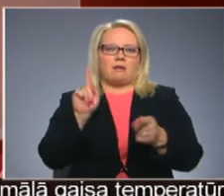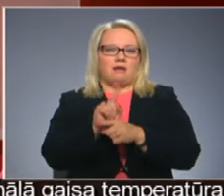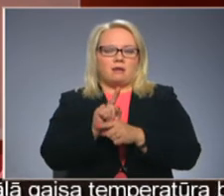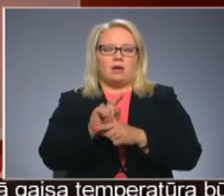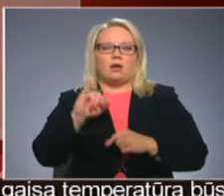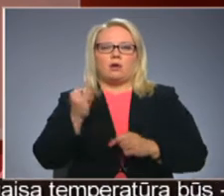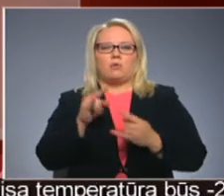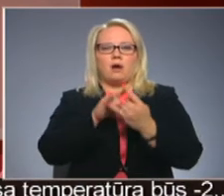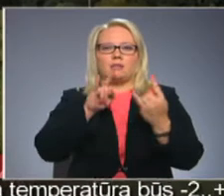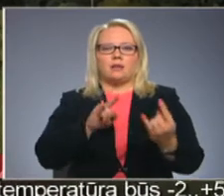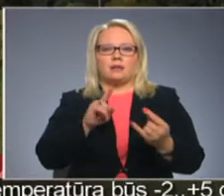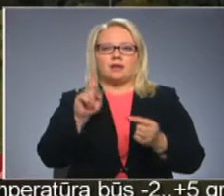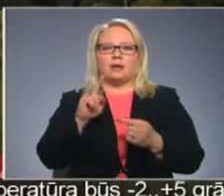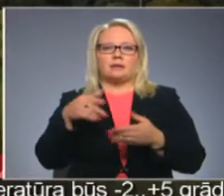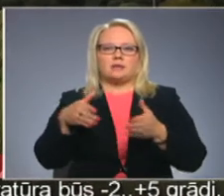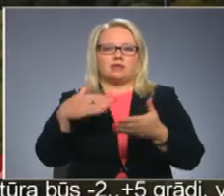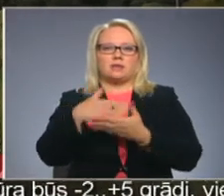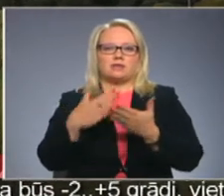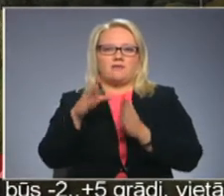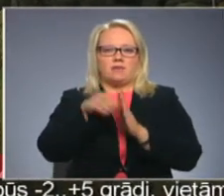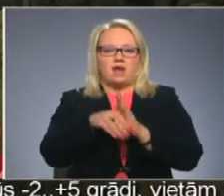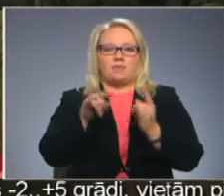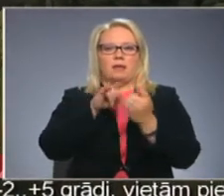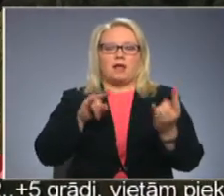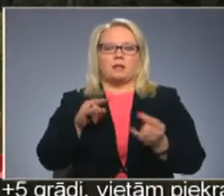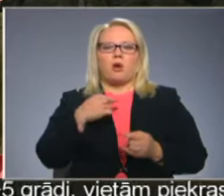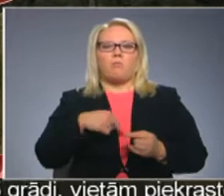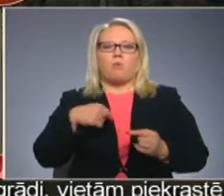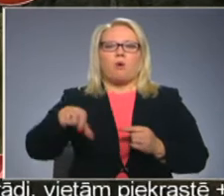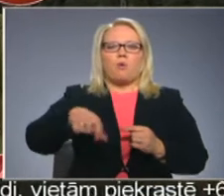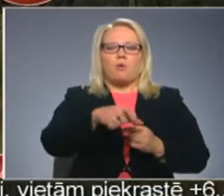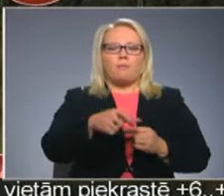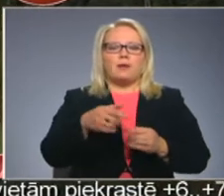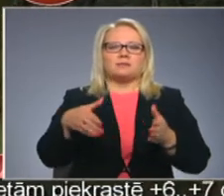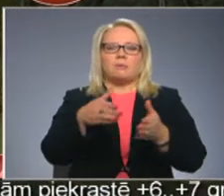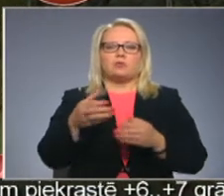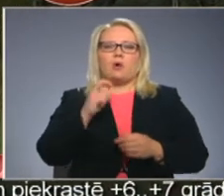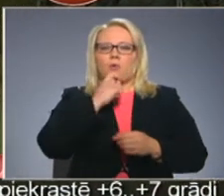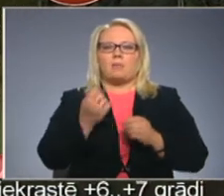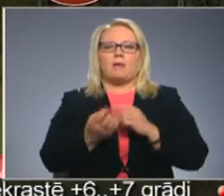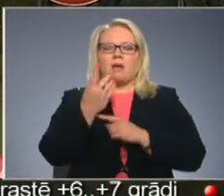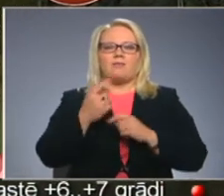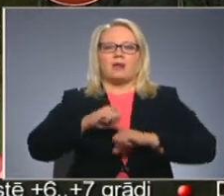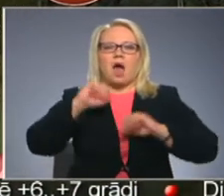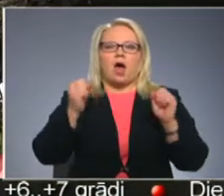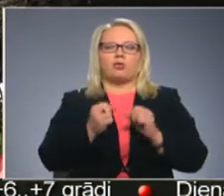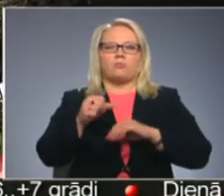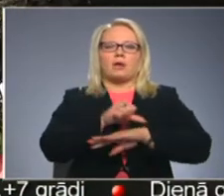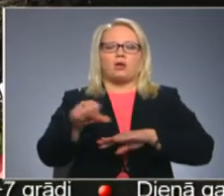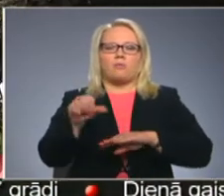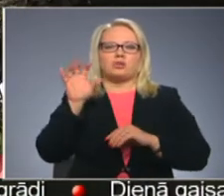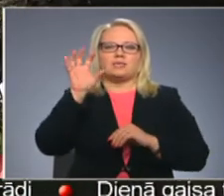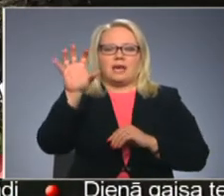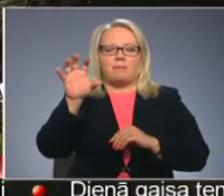autoceļa sastāvdaļa. Pagaidām pirms tilta pār pogupi, ceļa posmā Gulbene balvi uzstādīts ātrumu ierobežojums zīmes, bet